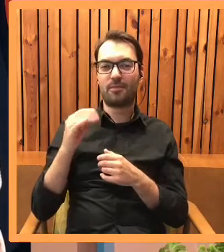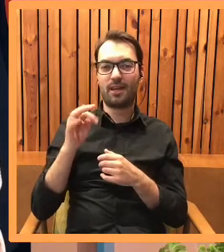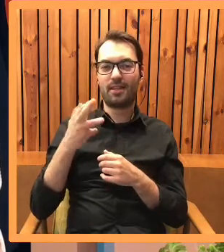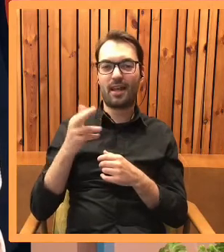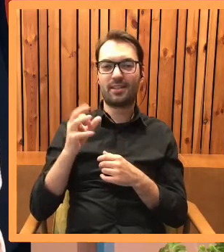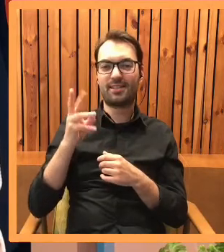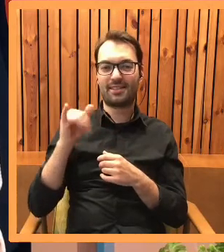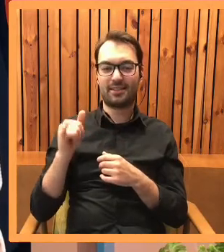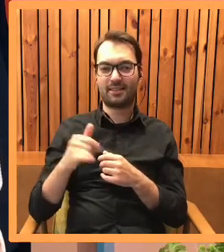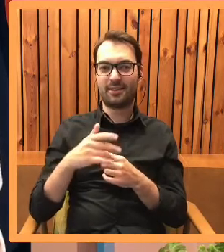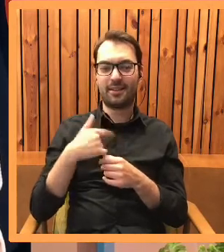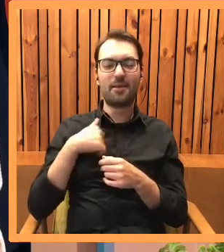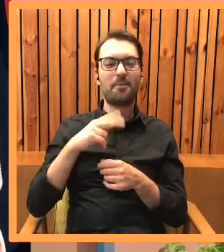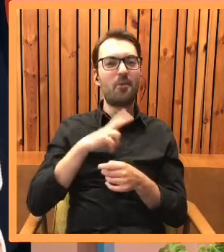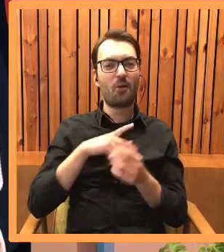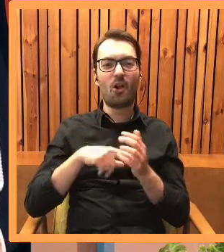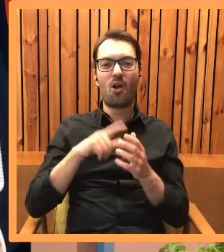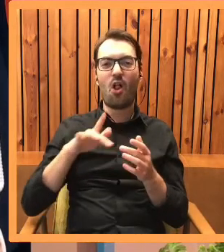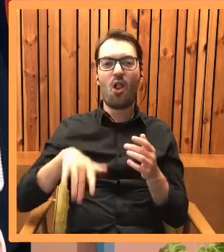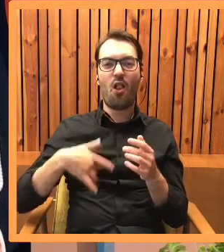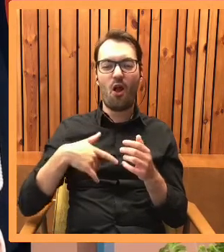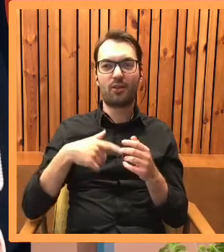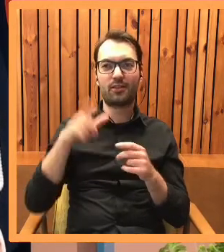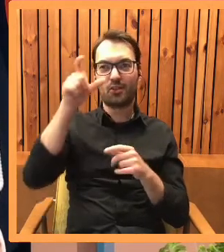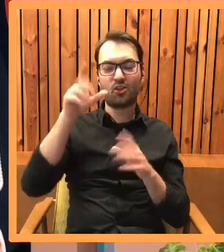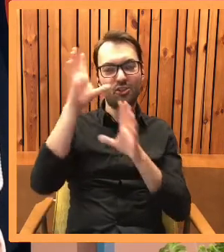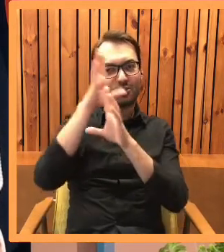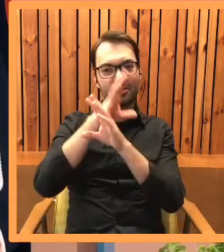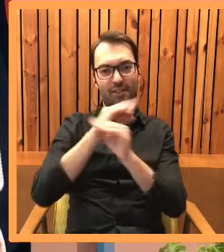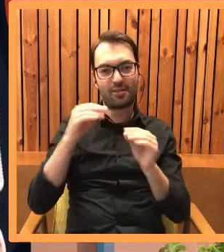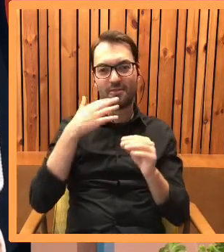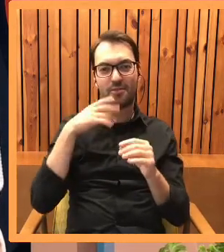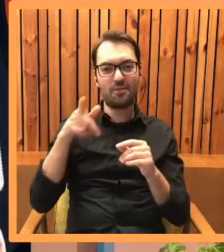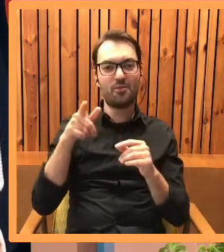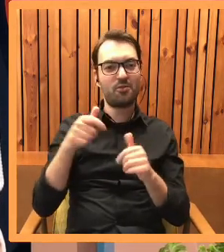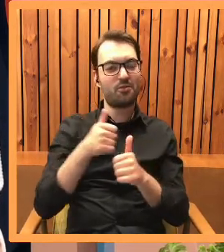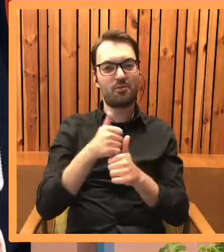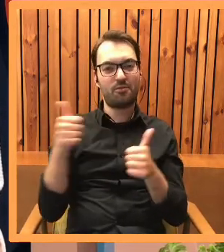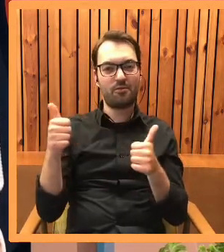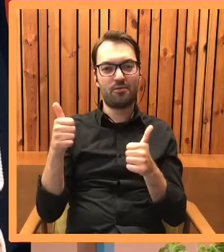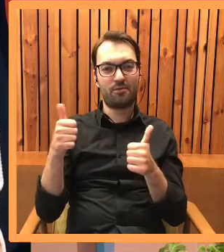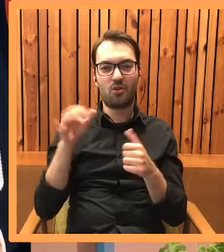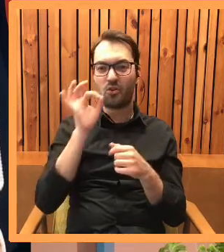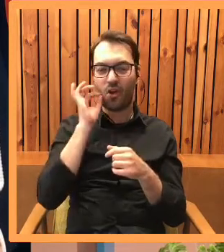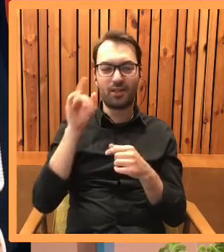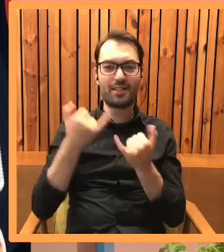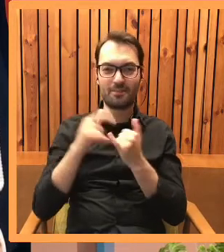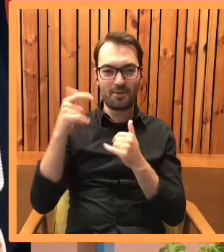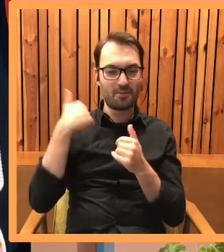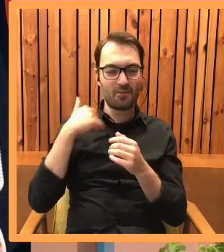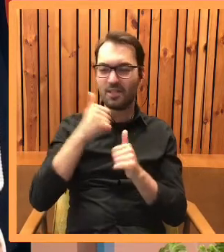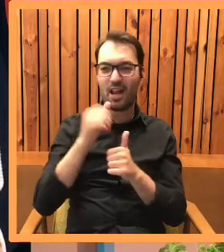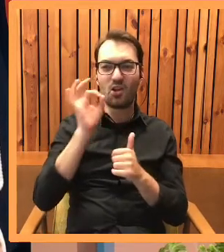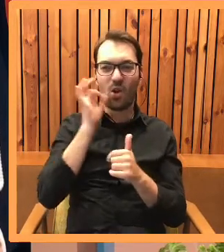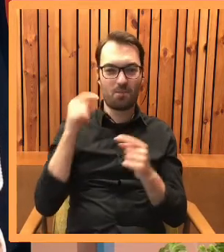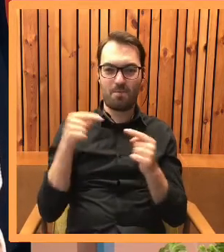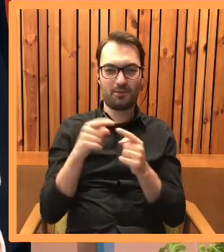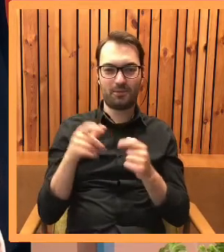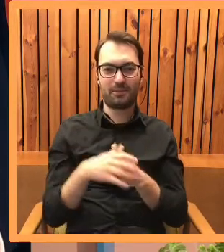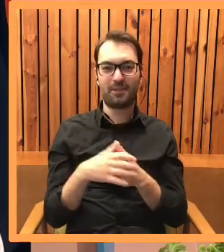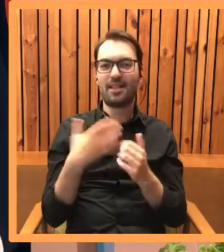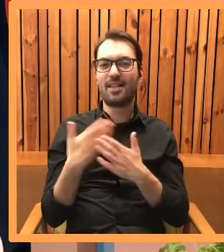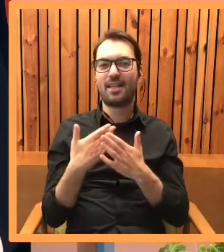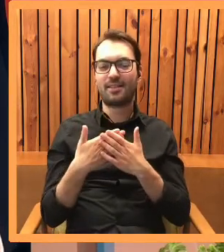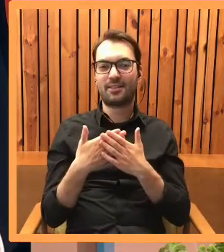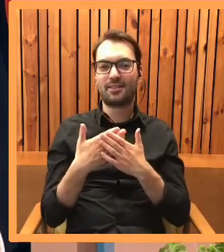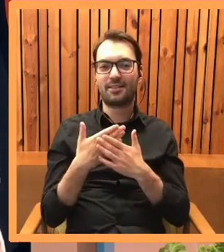Lord jednak darzy go pewnym szacunkiem i mówił, że byłby z niego doskonały kot. Więc skąd to utożsamienie